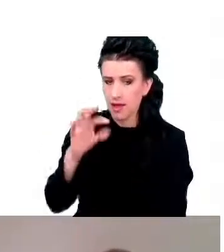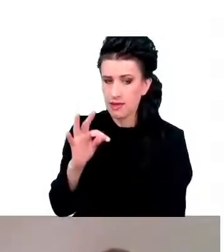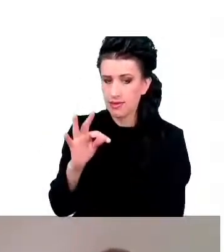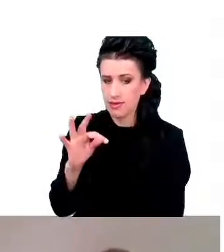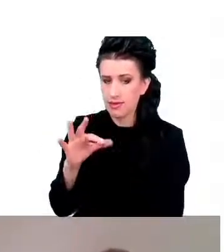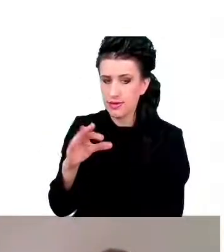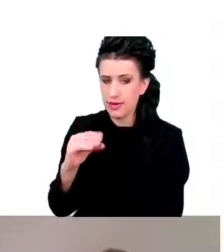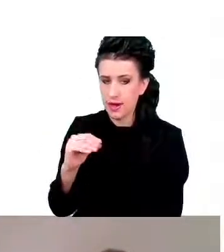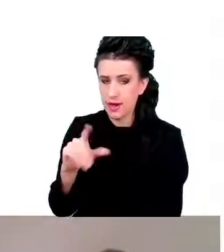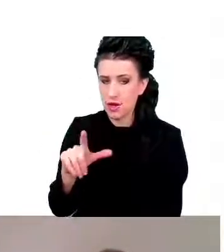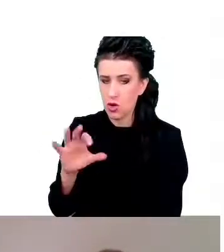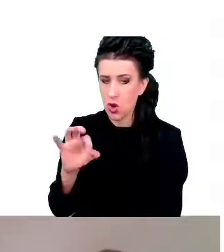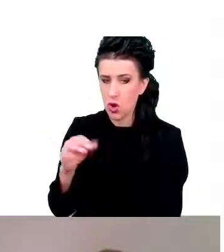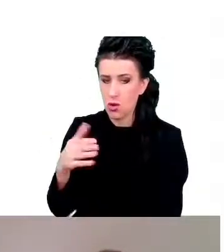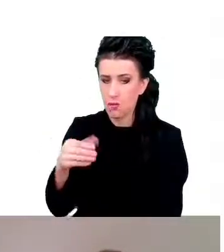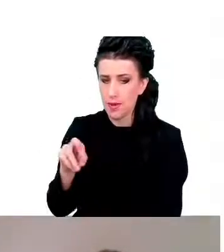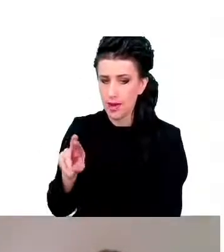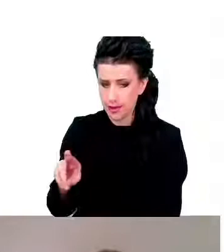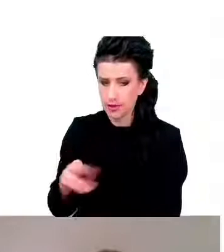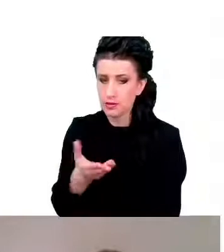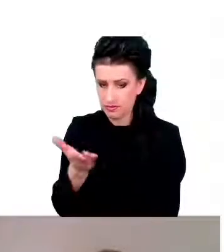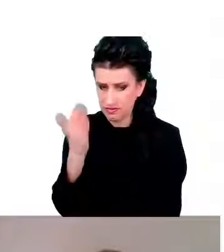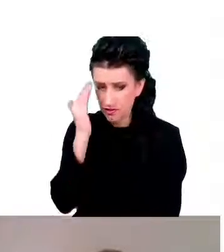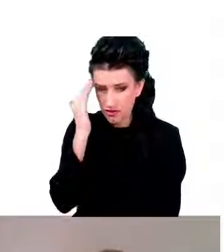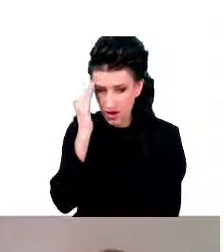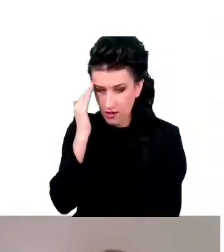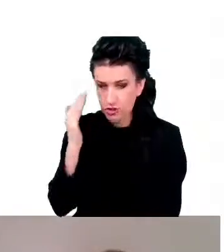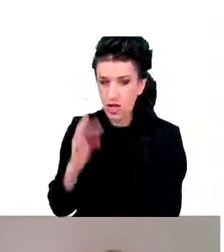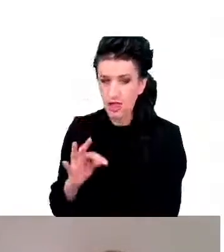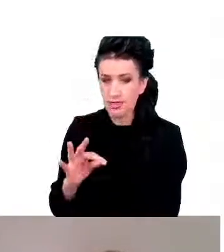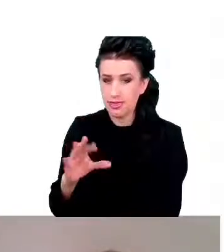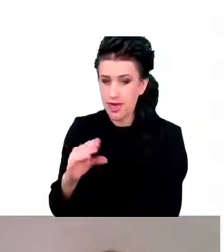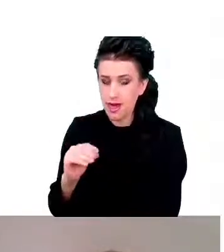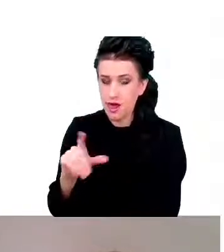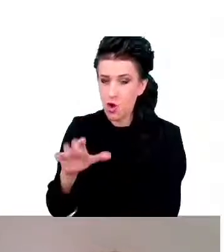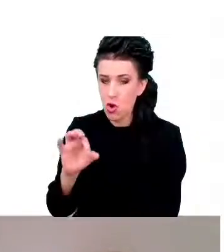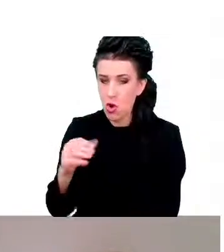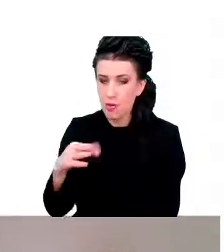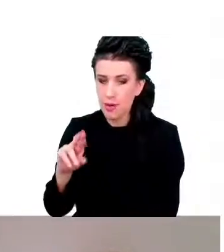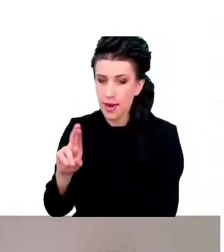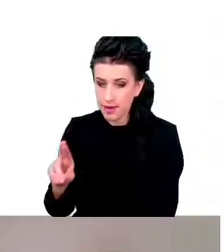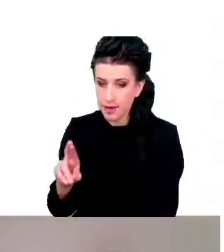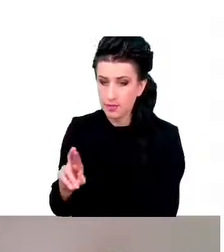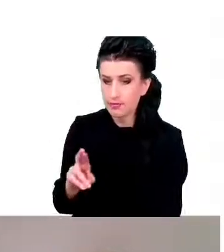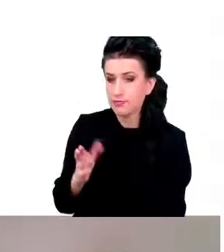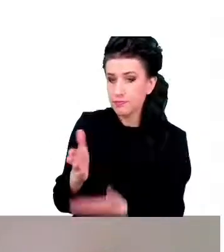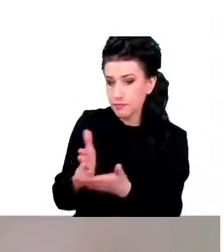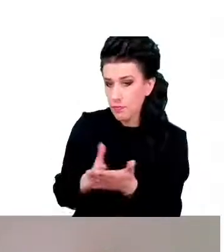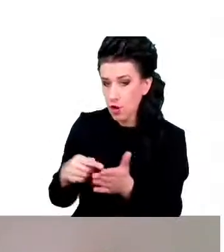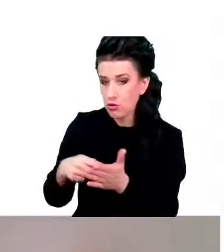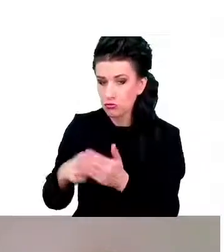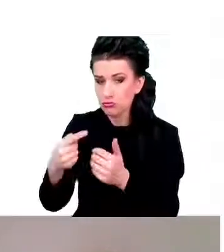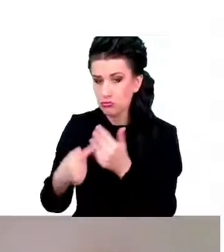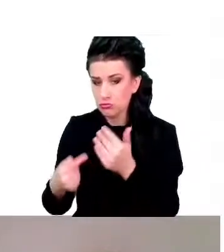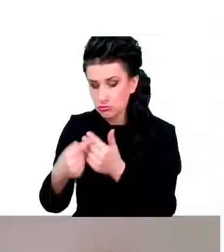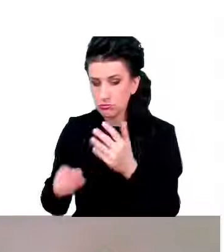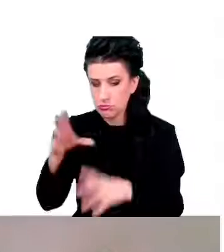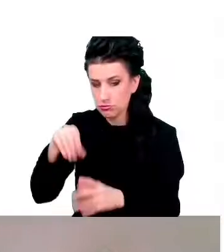jak Państwo wiedzą, na pewno są związane z możliwą liczbą podziałów, ale nie tylko.